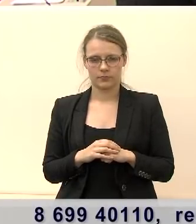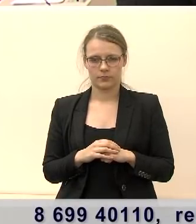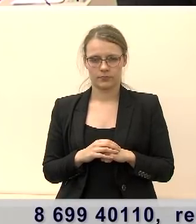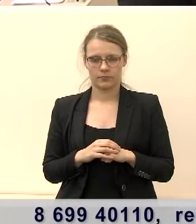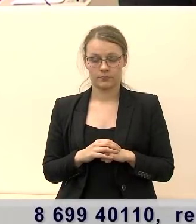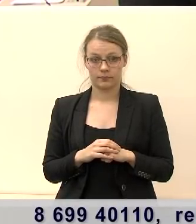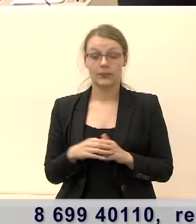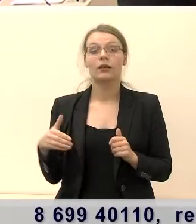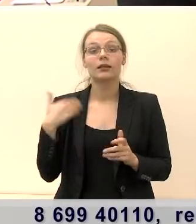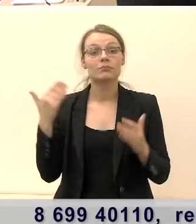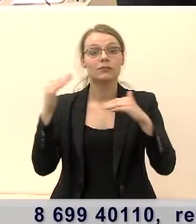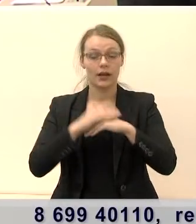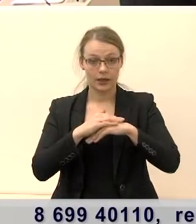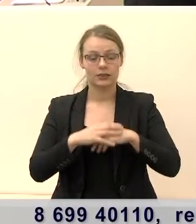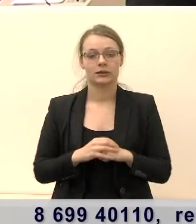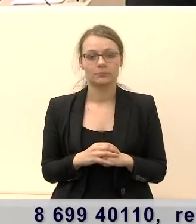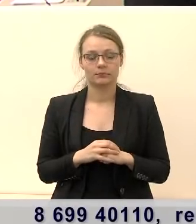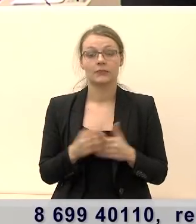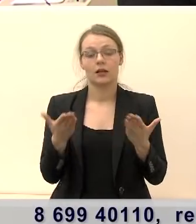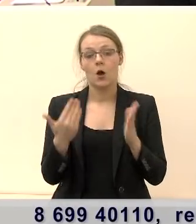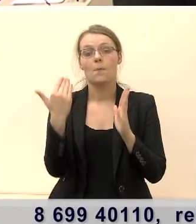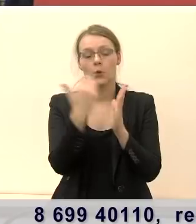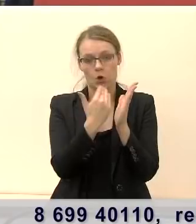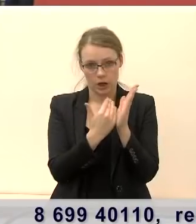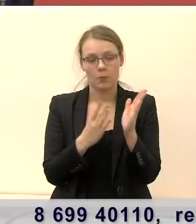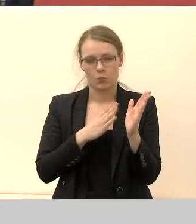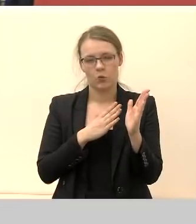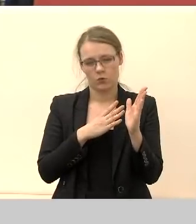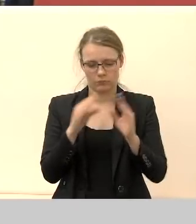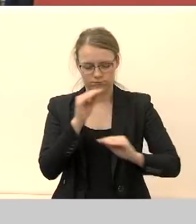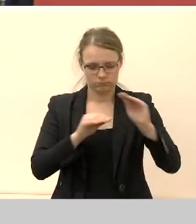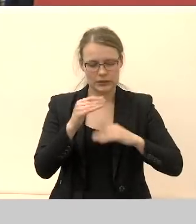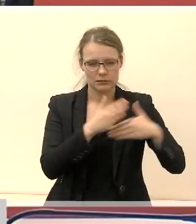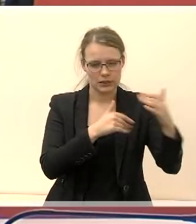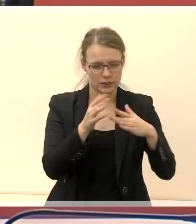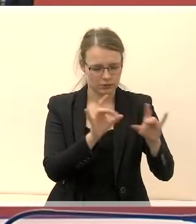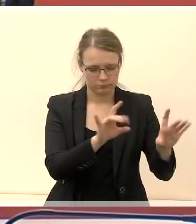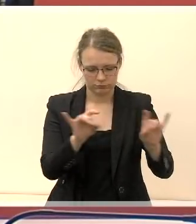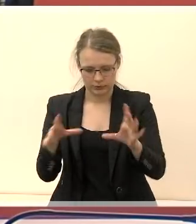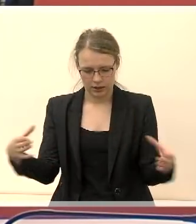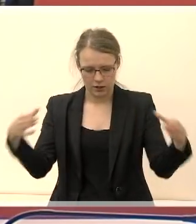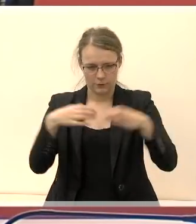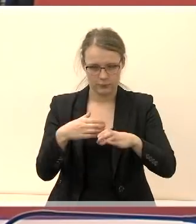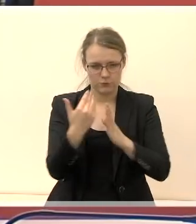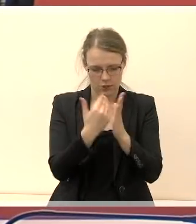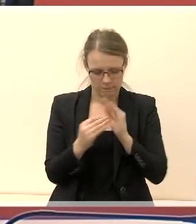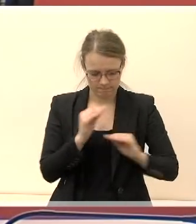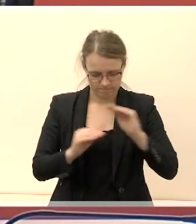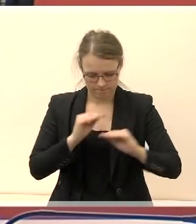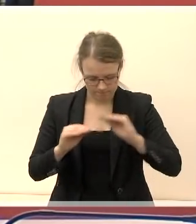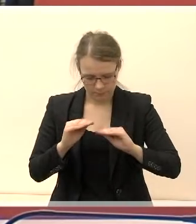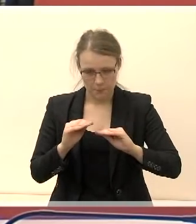Labas vakaras. Kadangi programa buvo kurta su daugeliu įvairių specialybių darbuotojas, todėl mes